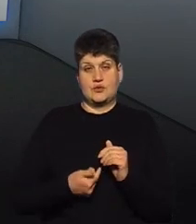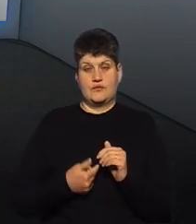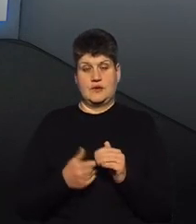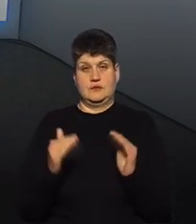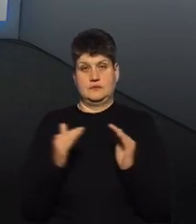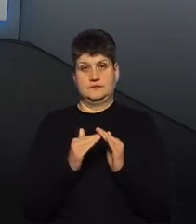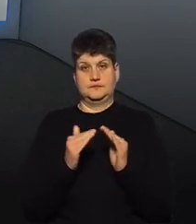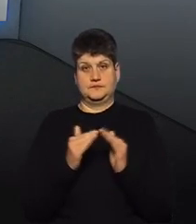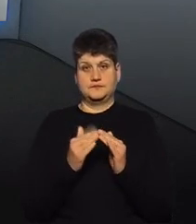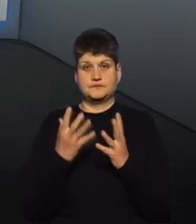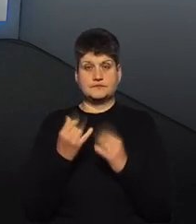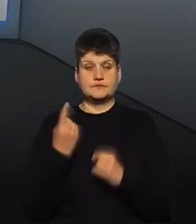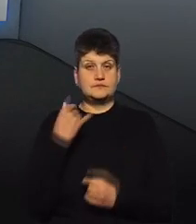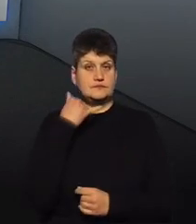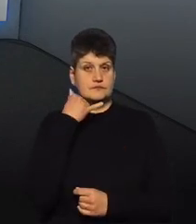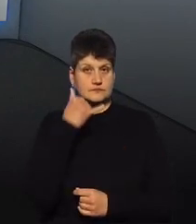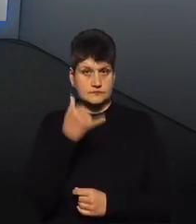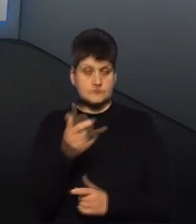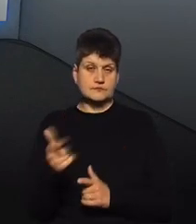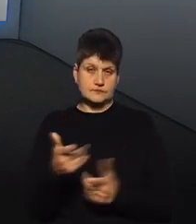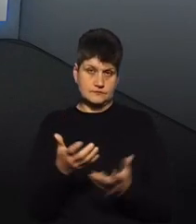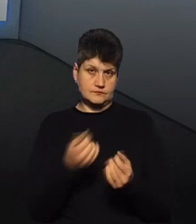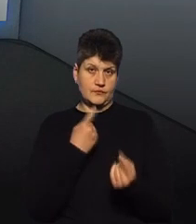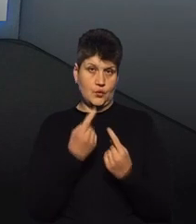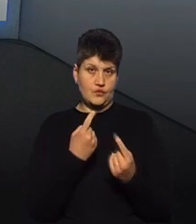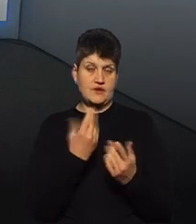ми готові прийняти, просимо говорити ваше запитання.